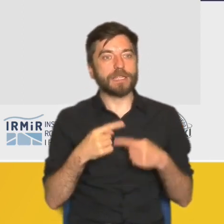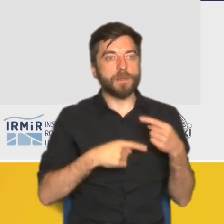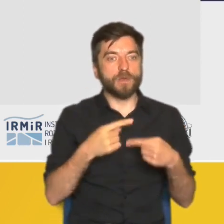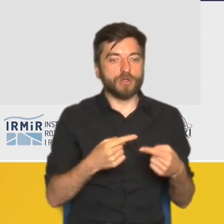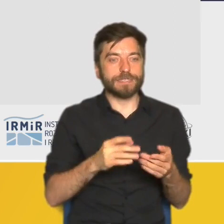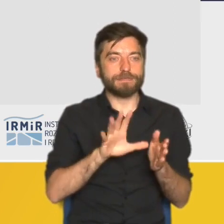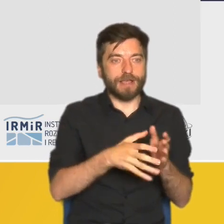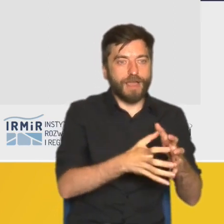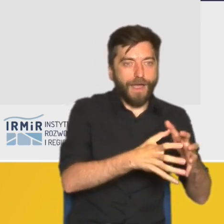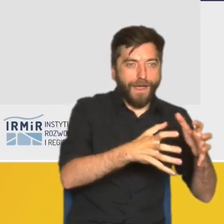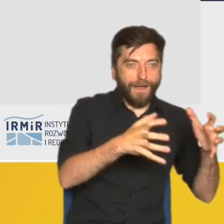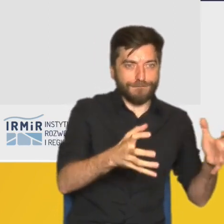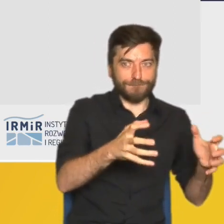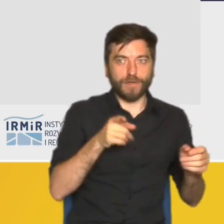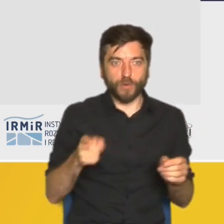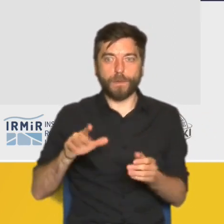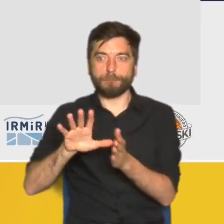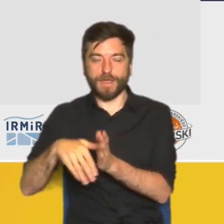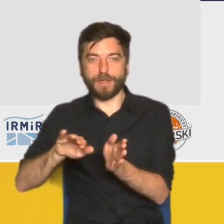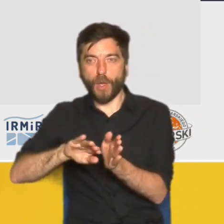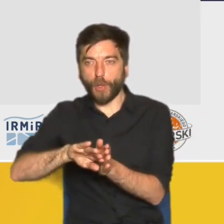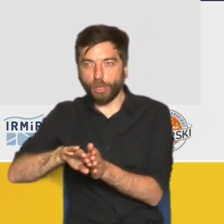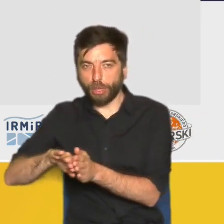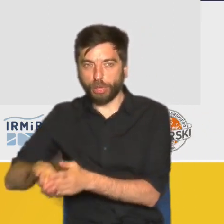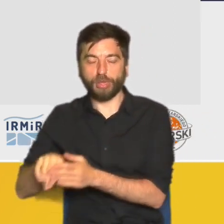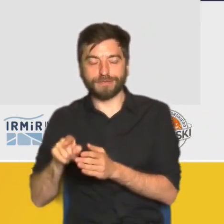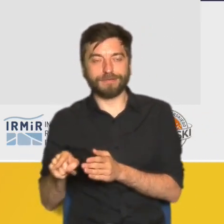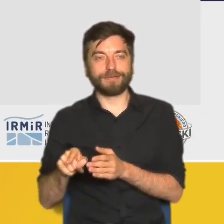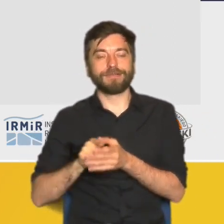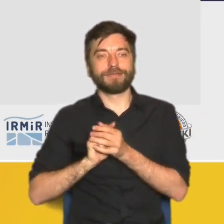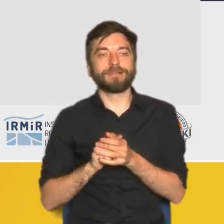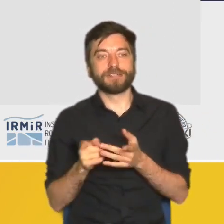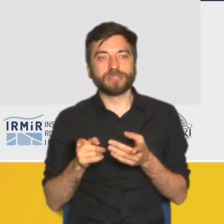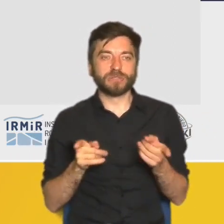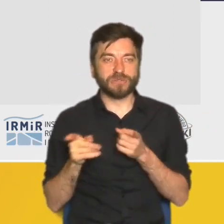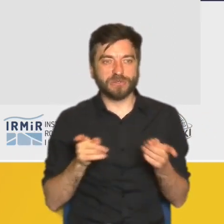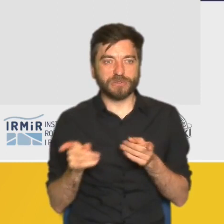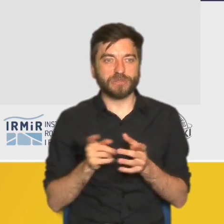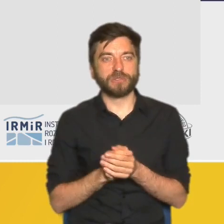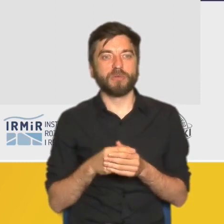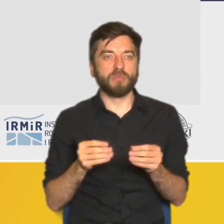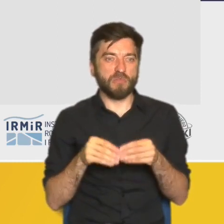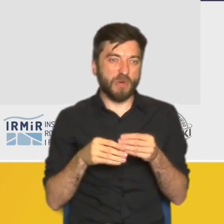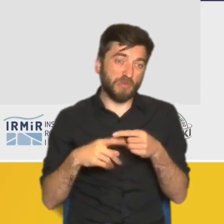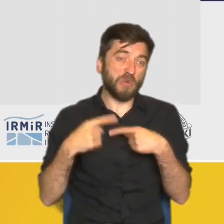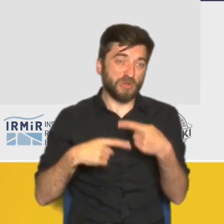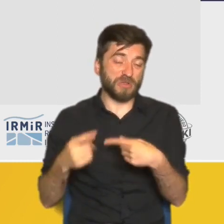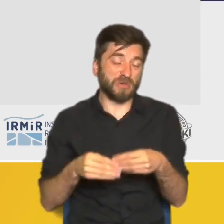z jednej strony, a marginalizacji znacznej części kraju pod względem procesów rozwojowych